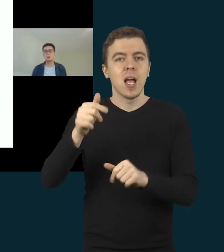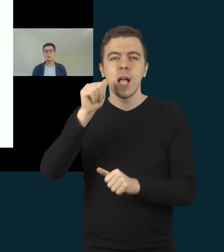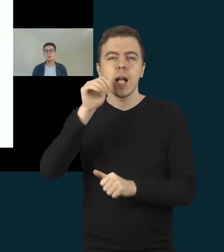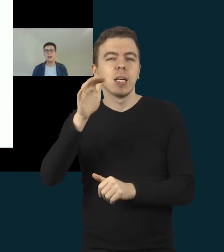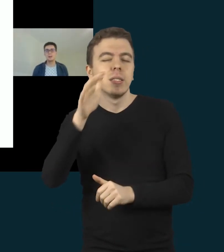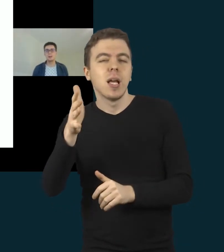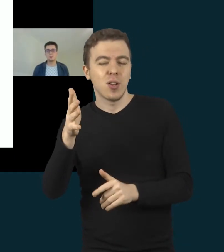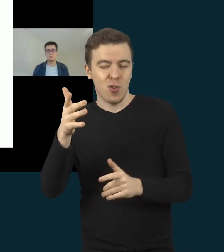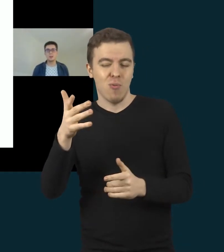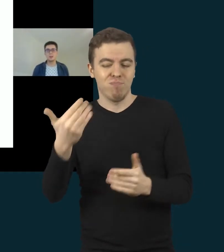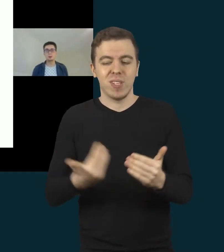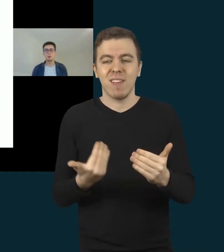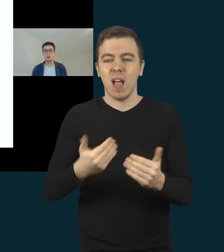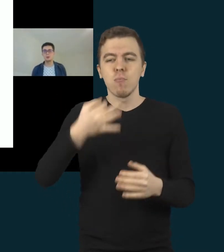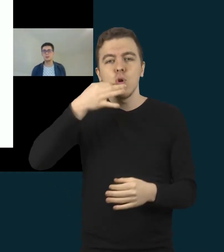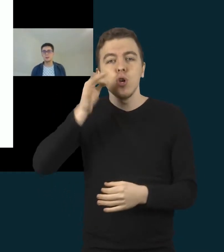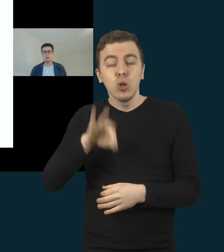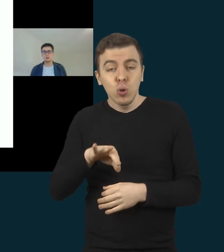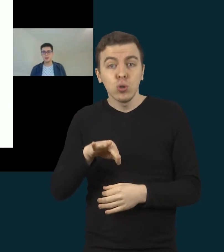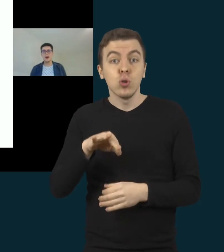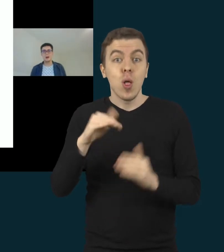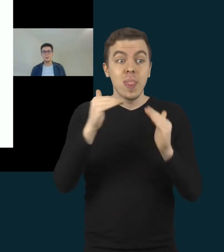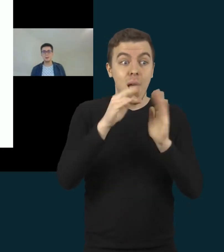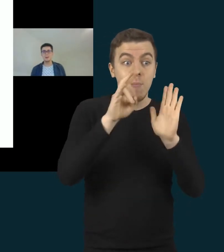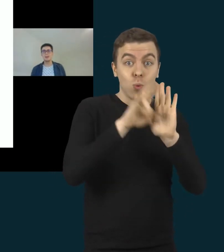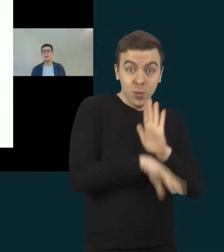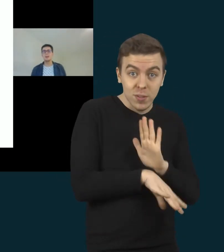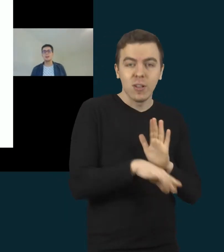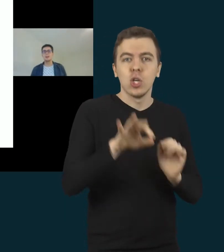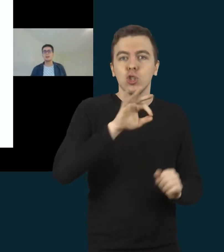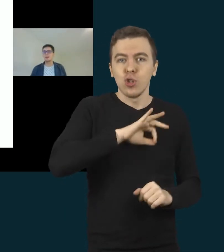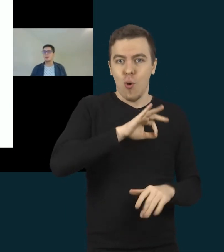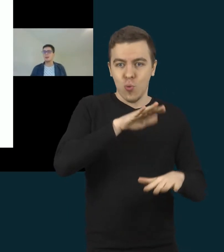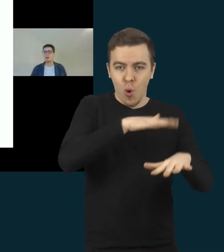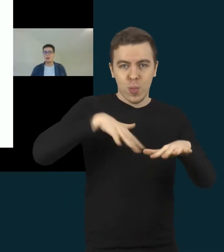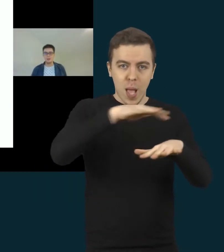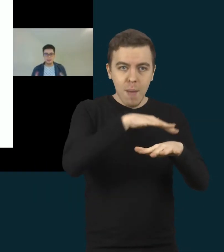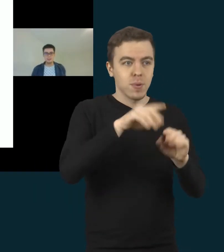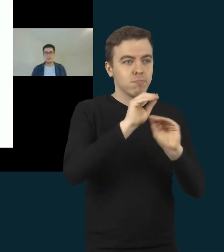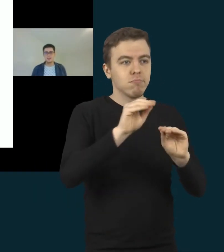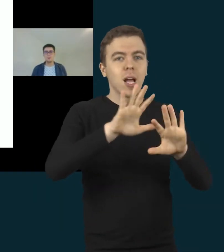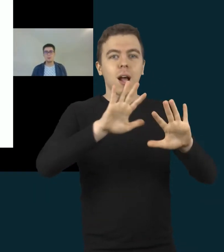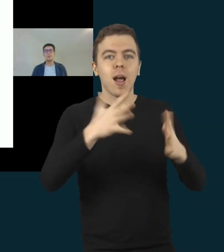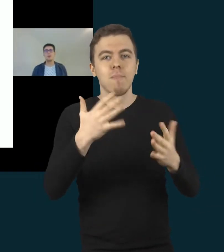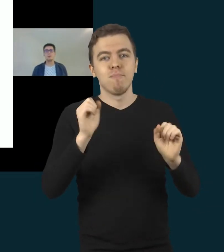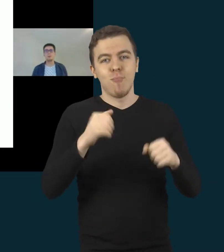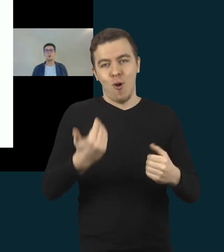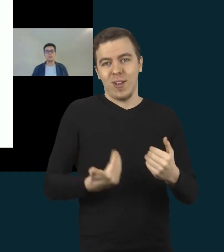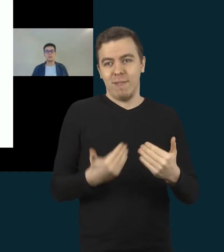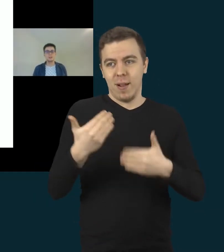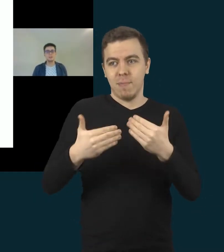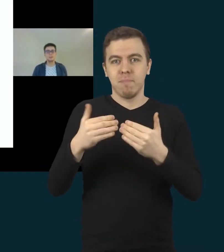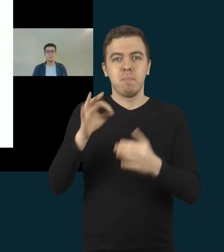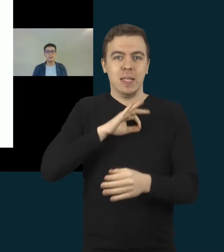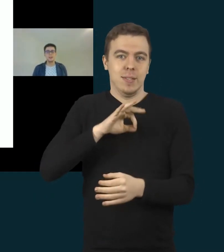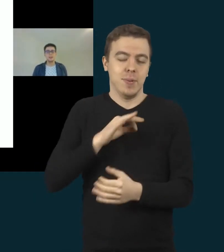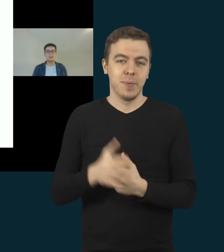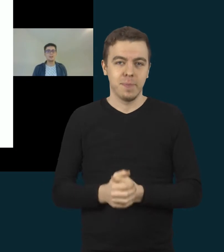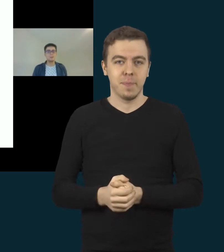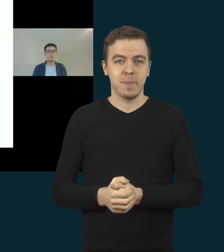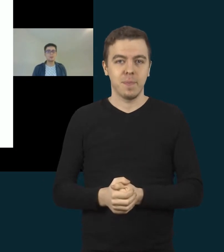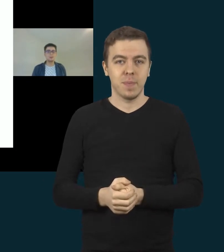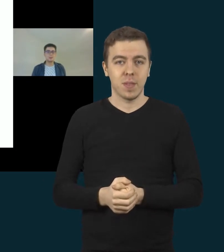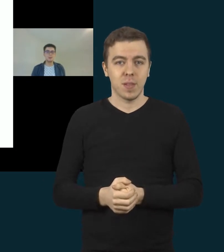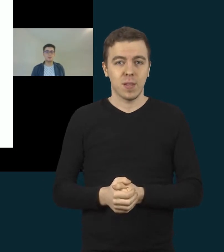namų sąlygomis. Tai išnaudoti tą naują aplinką, kurioje dabar buvo mokinys. Ir